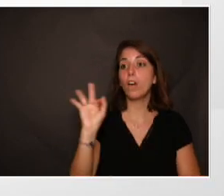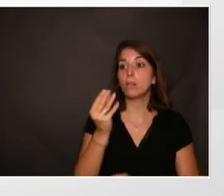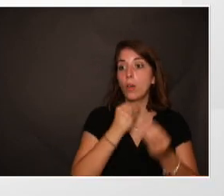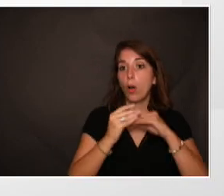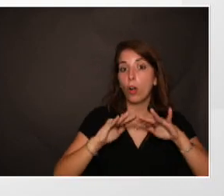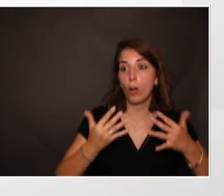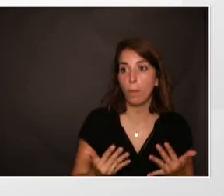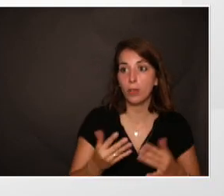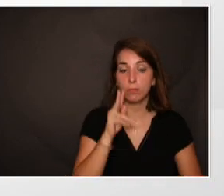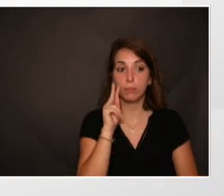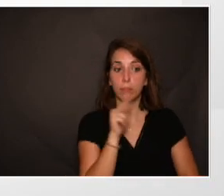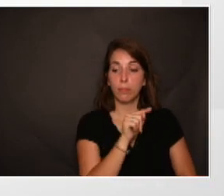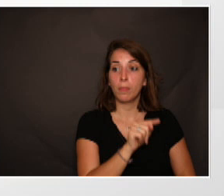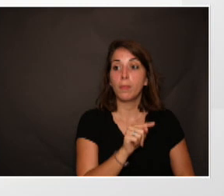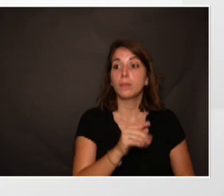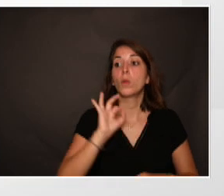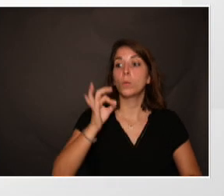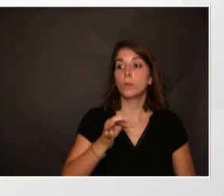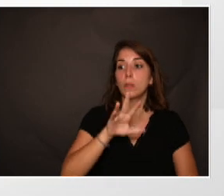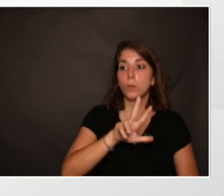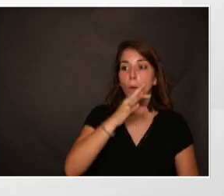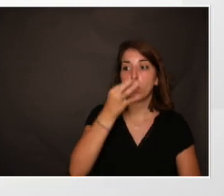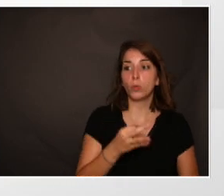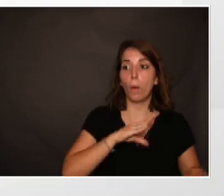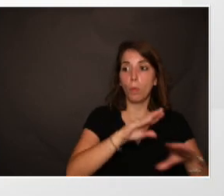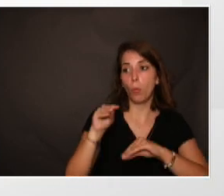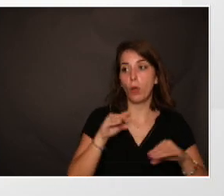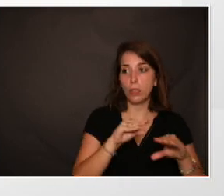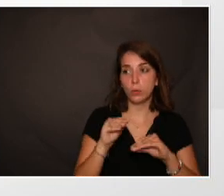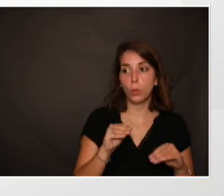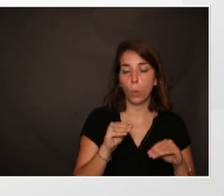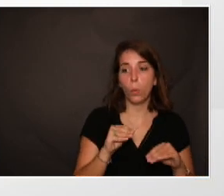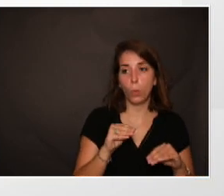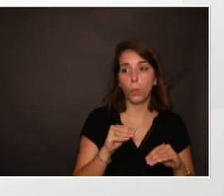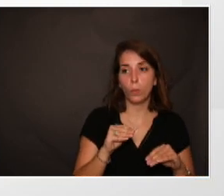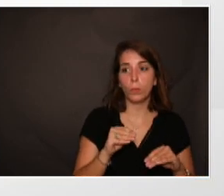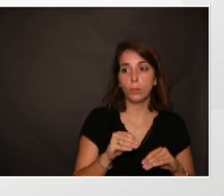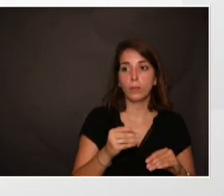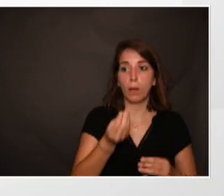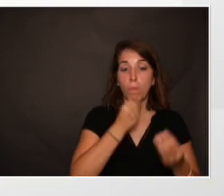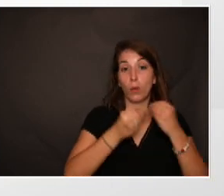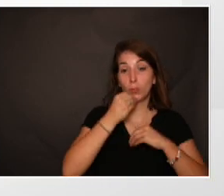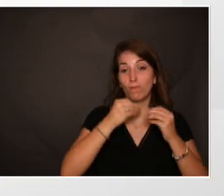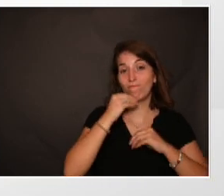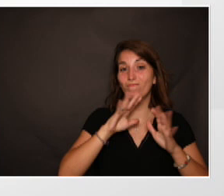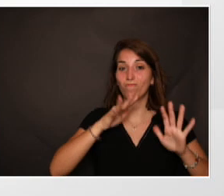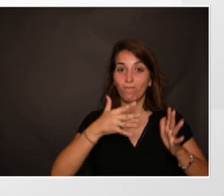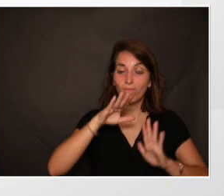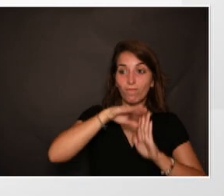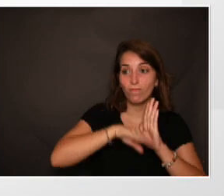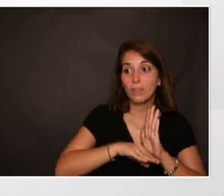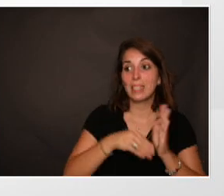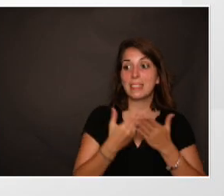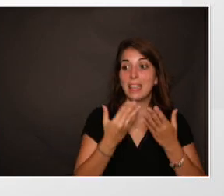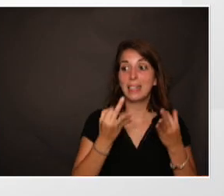montrait que si à domicile 3% de la population était dénutrie, elle représentait 10